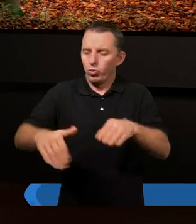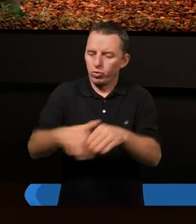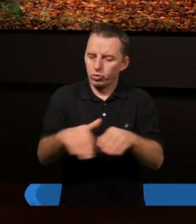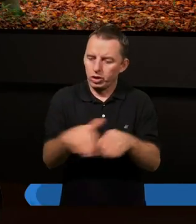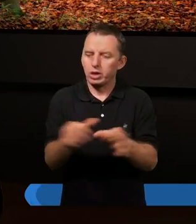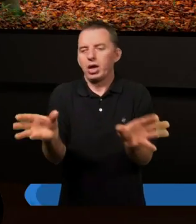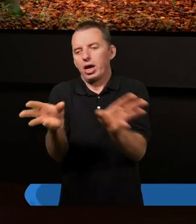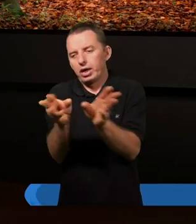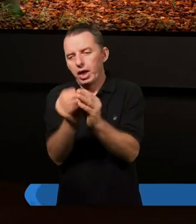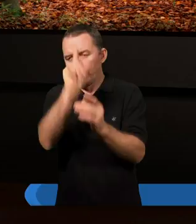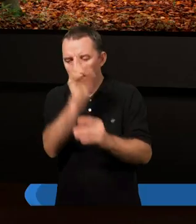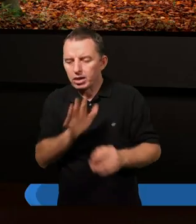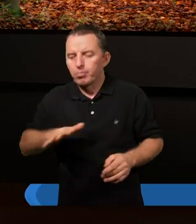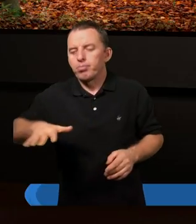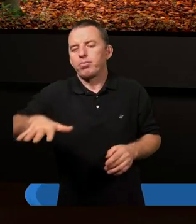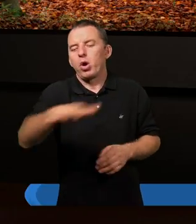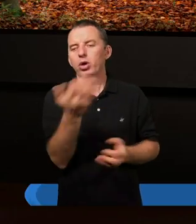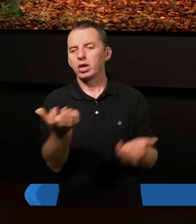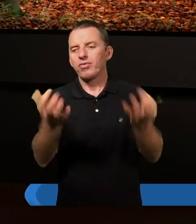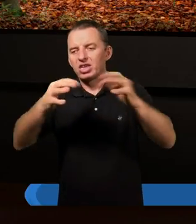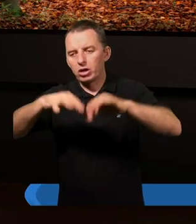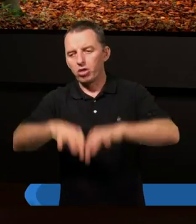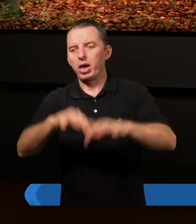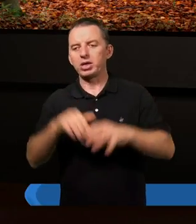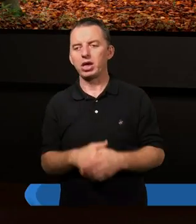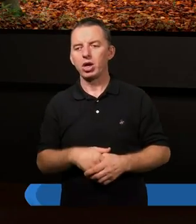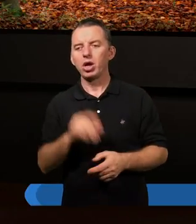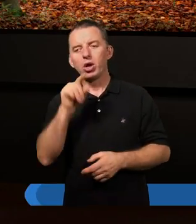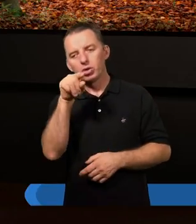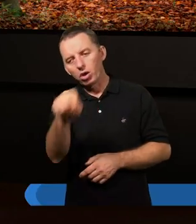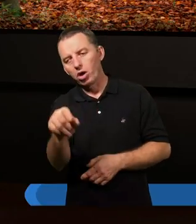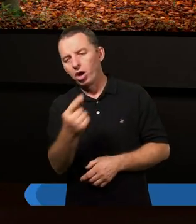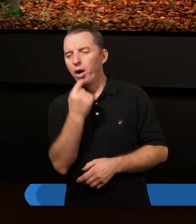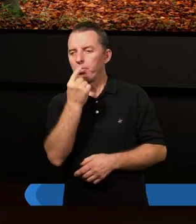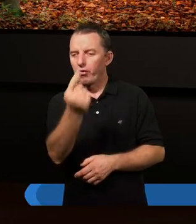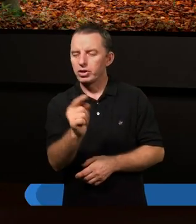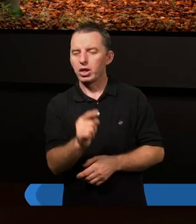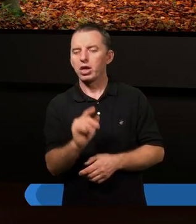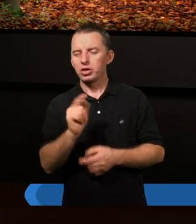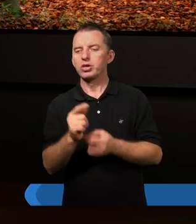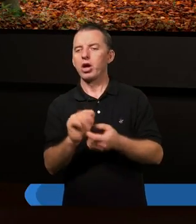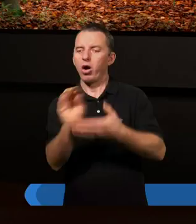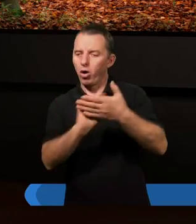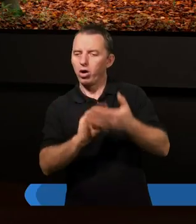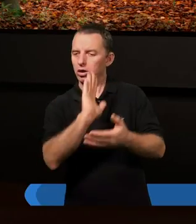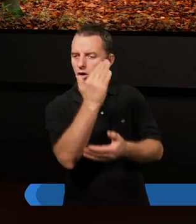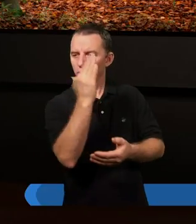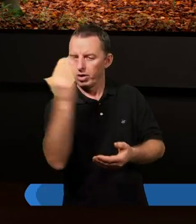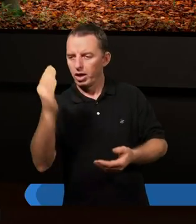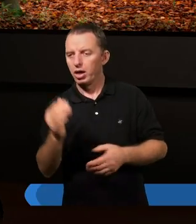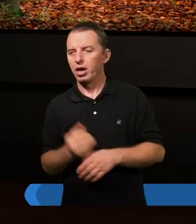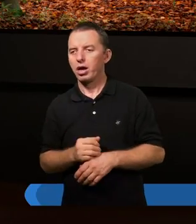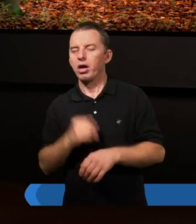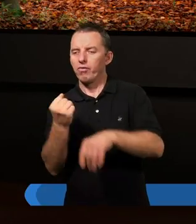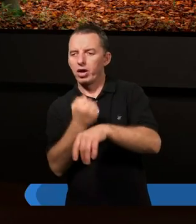zgromadzenie. Ktoś to kiedyś zilustrował węgielek